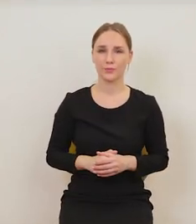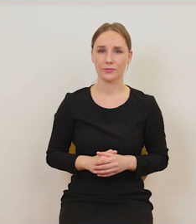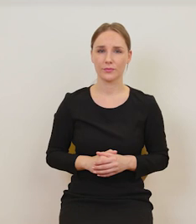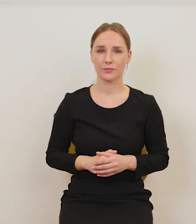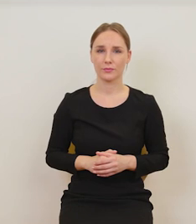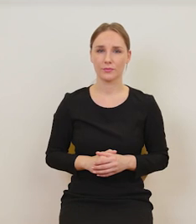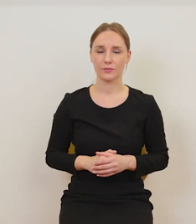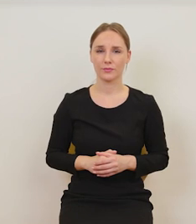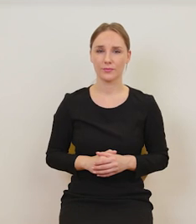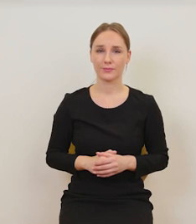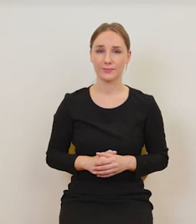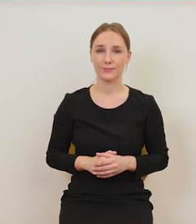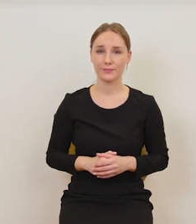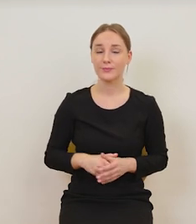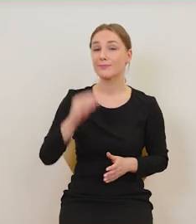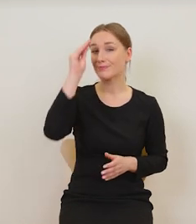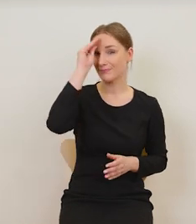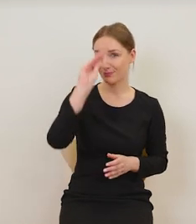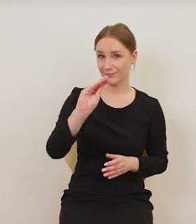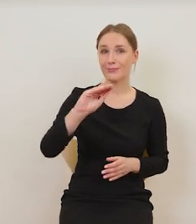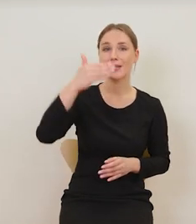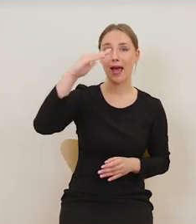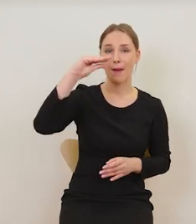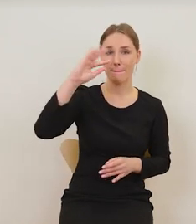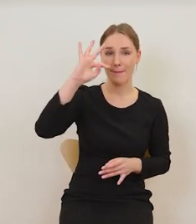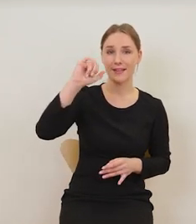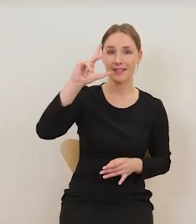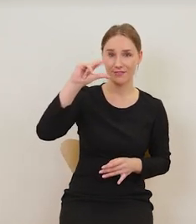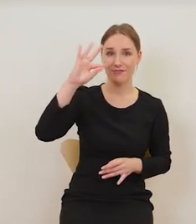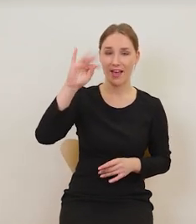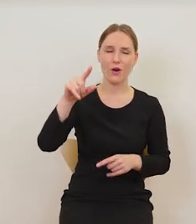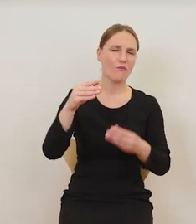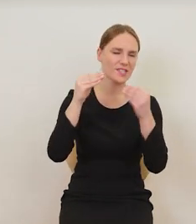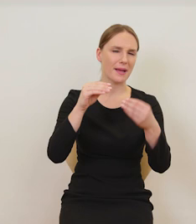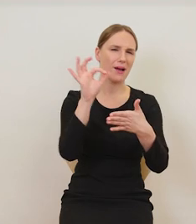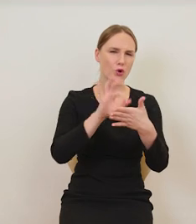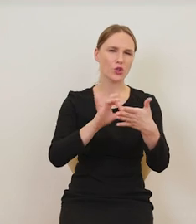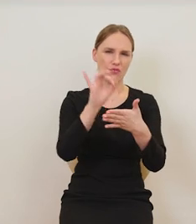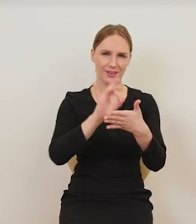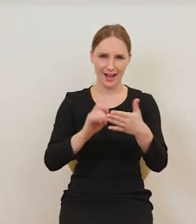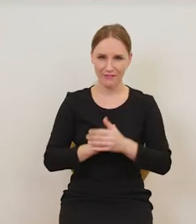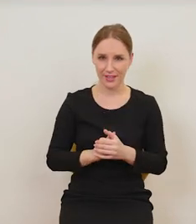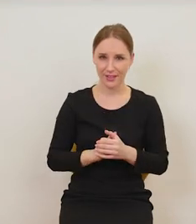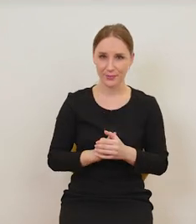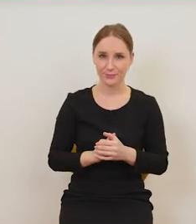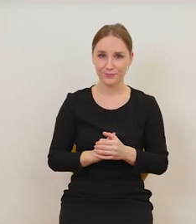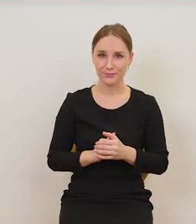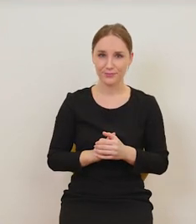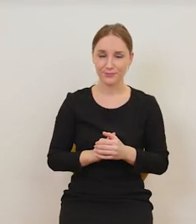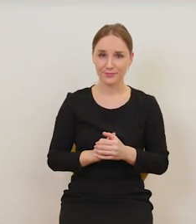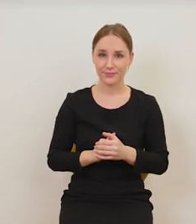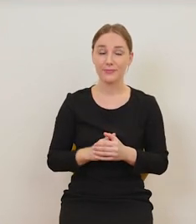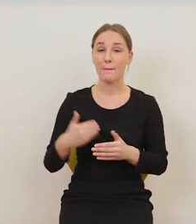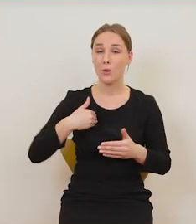Dla informacji jeszcze Métive, tak jak wspomniałem, był znakomitym rysownikiem i grafikiem i